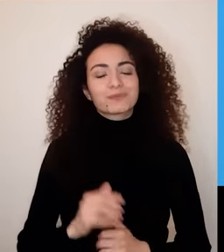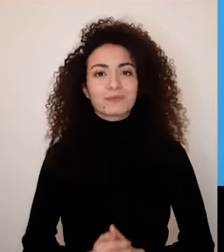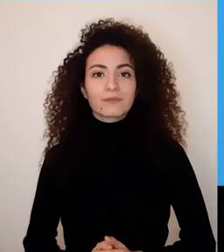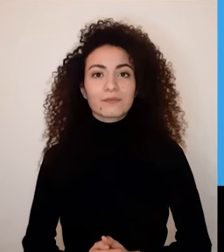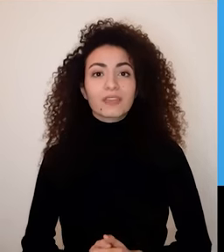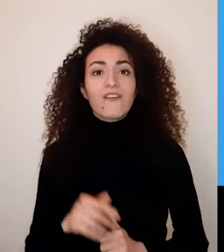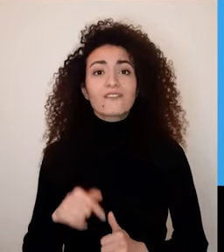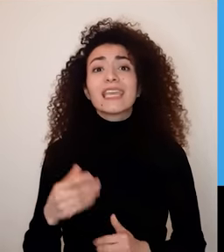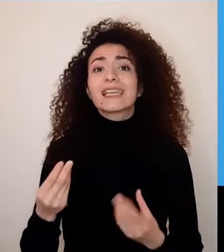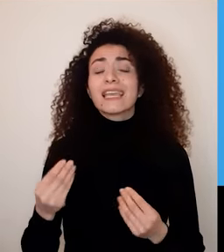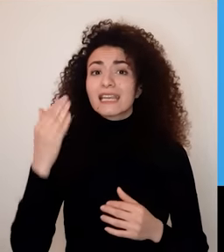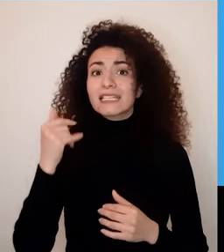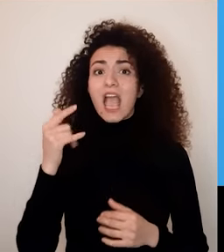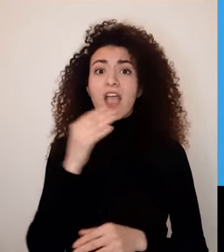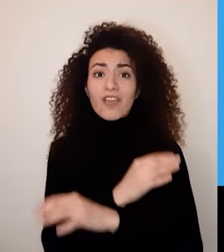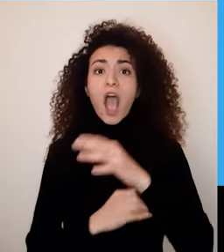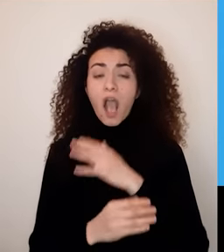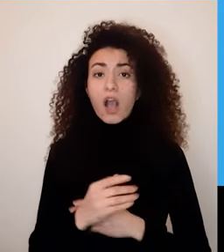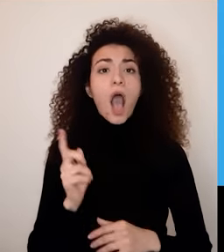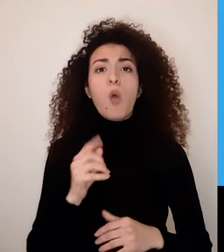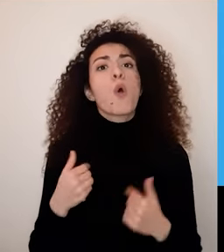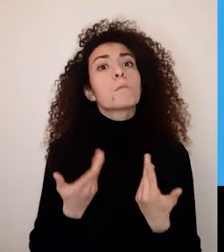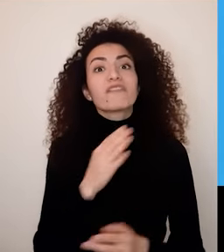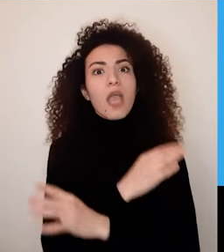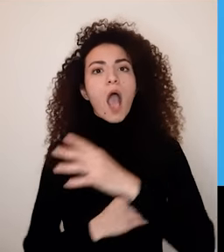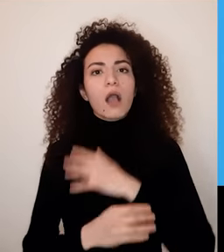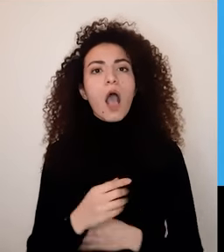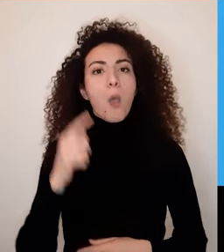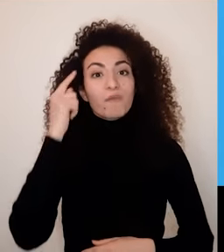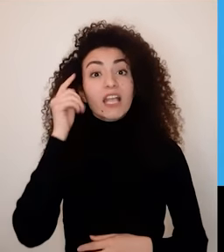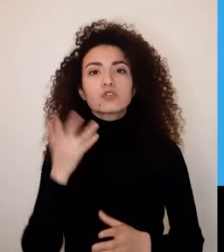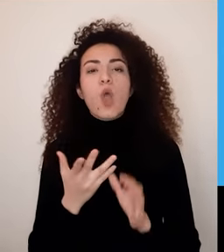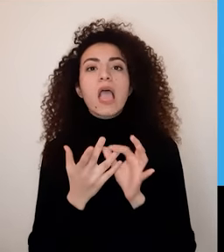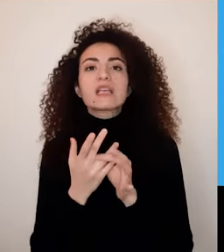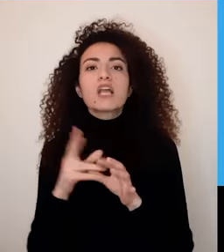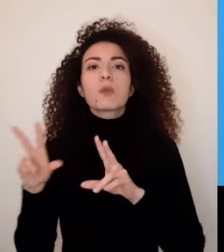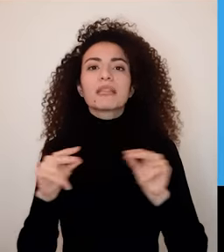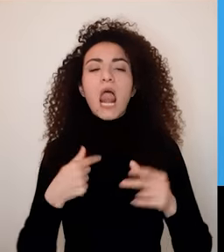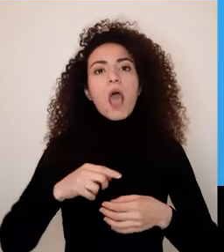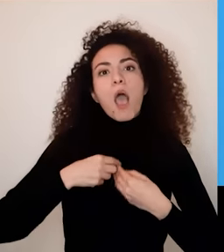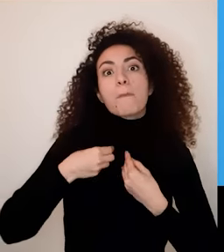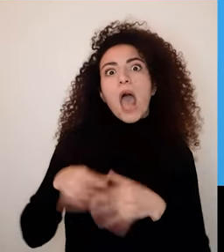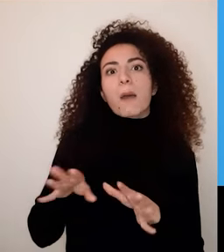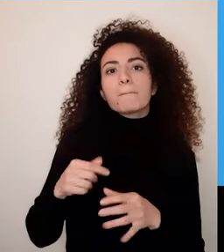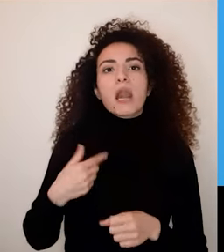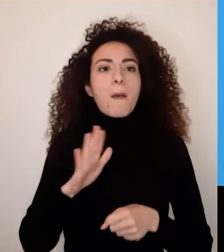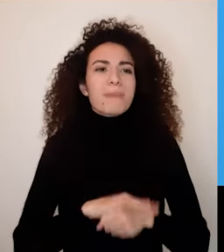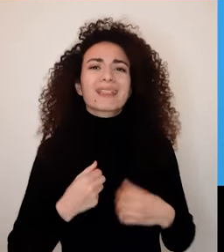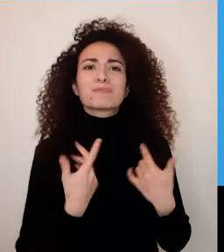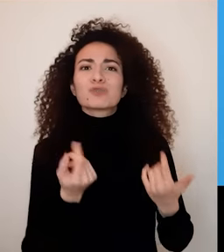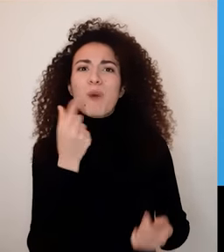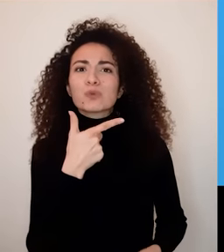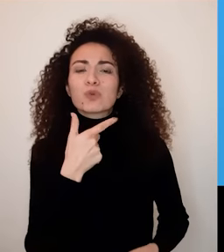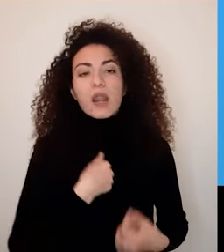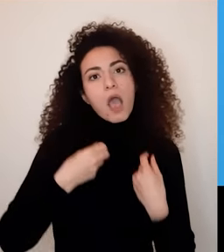تنقذني من الفراغ أو المصاعب اللي بعيشها وهون لابد من الإشارة أنه بعض النساء إن كان لديهم إعاقة أو من دون